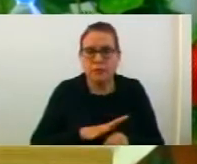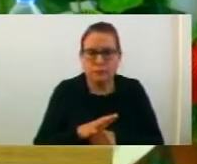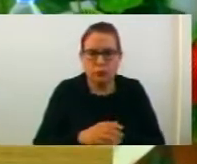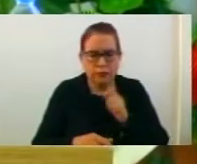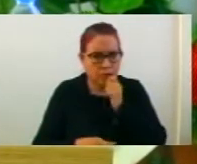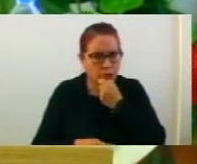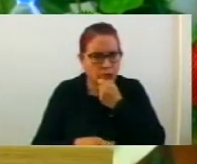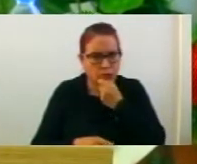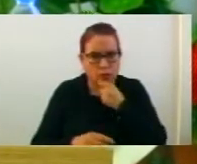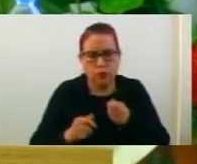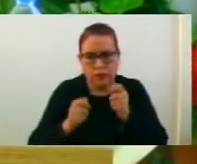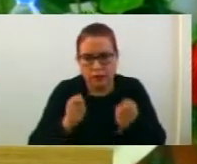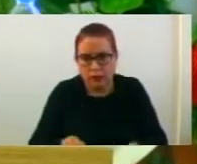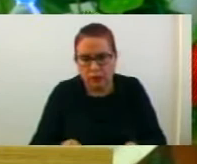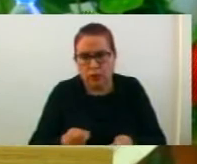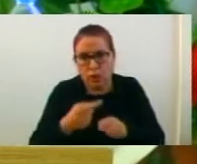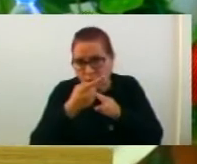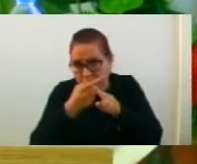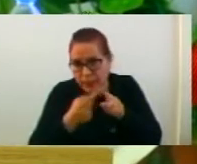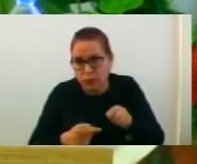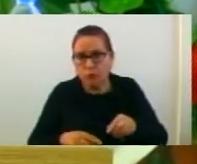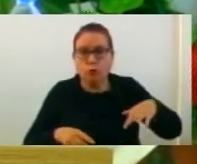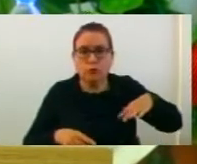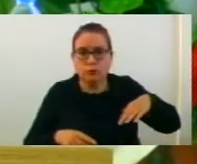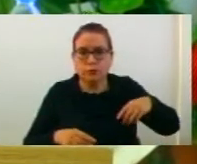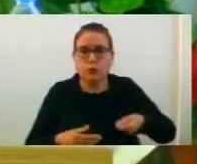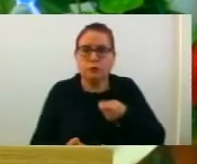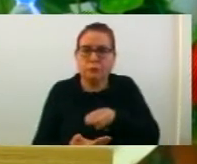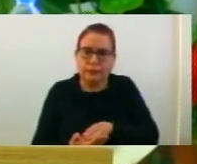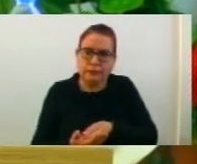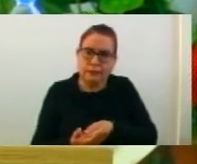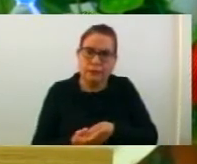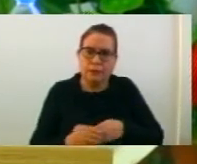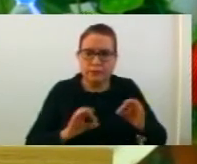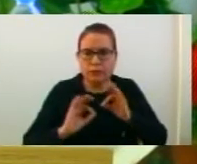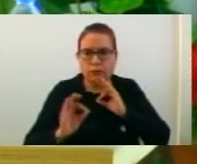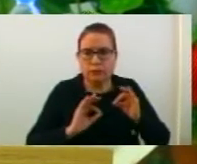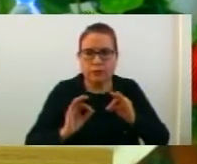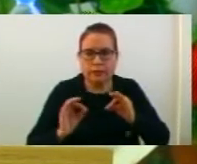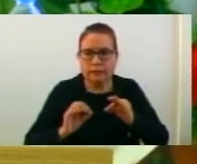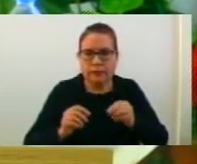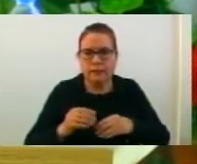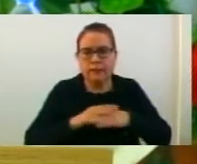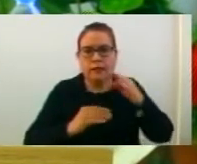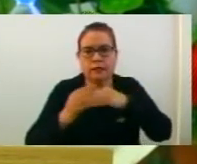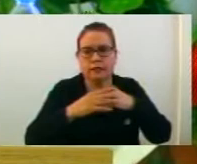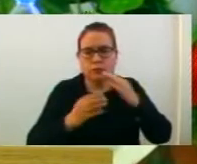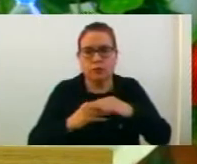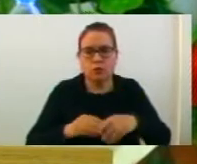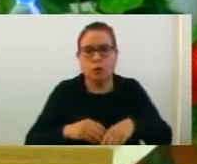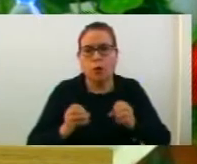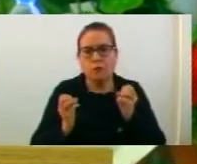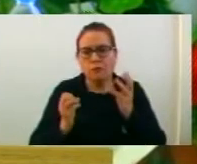воздържен донесе. Одлука за делумно ослободување от плакене на надоместакот за уредување на гравен земјащите за објекти со природни зелени